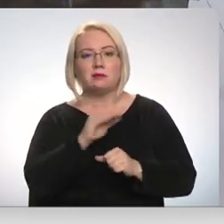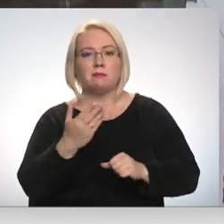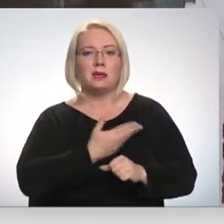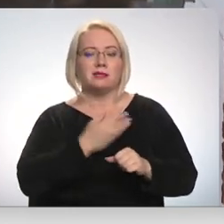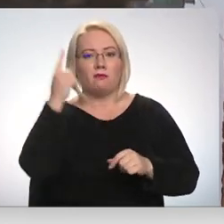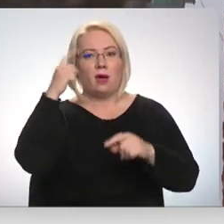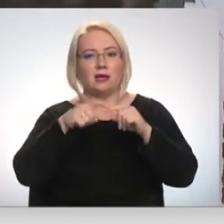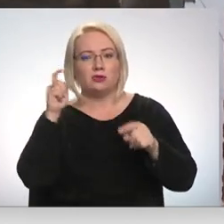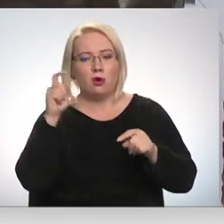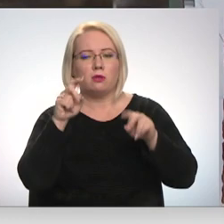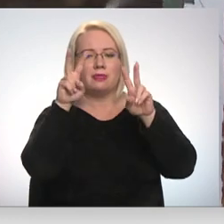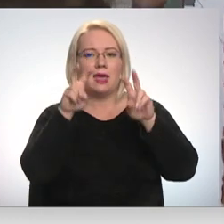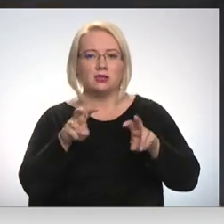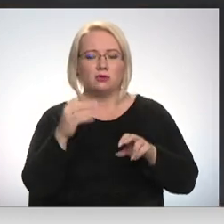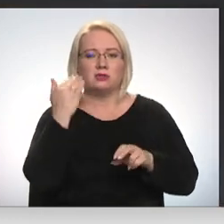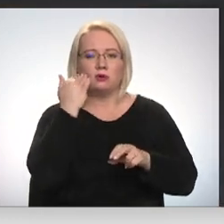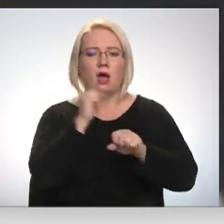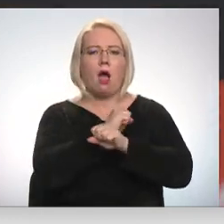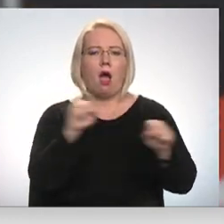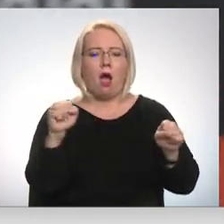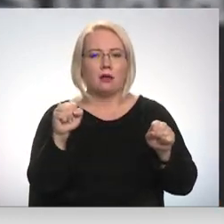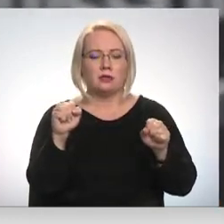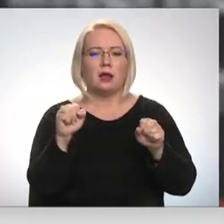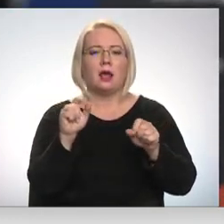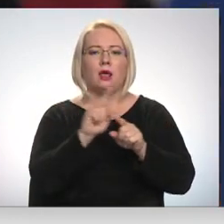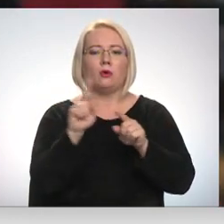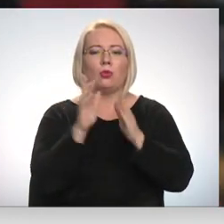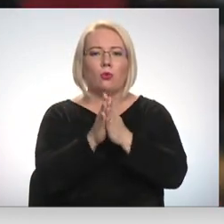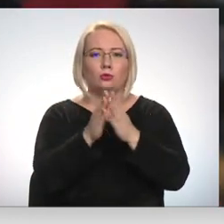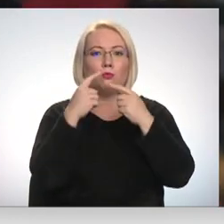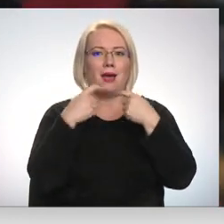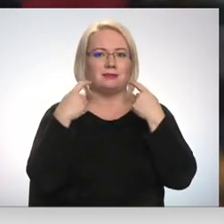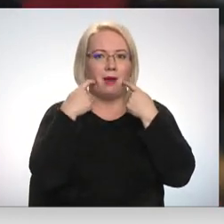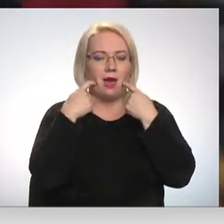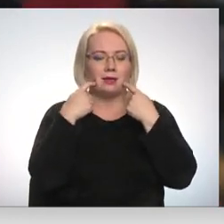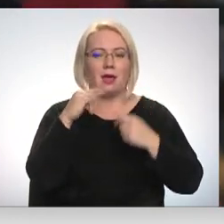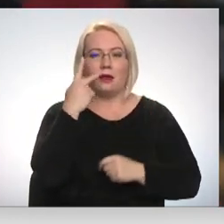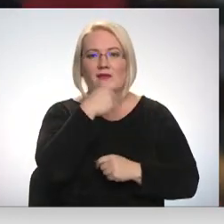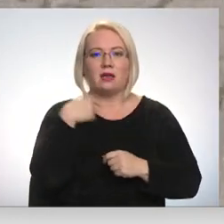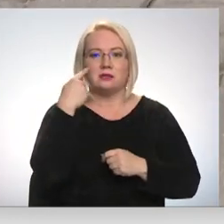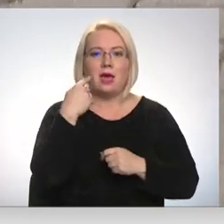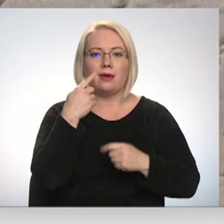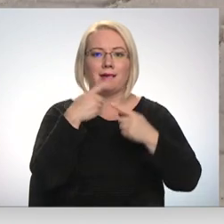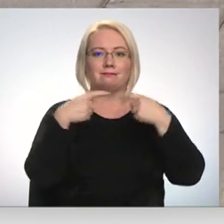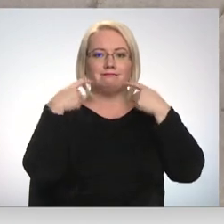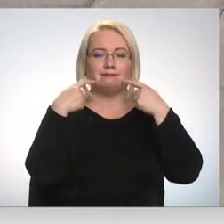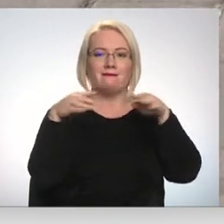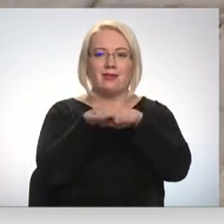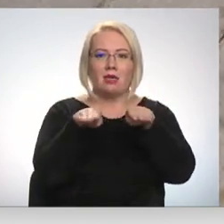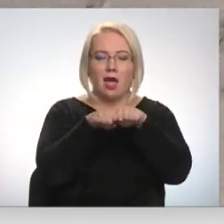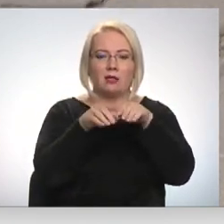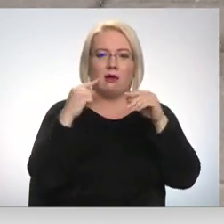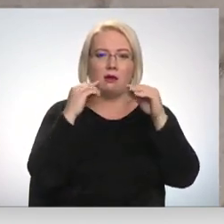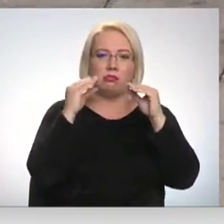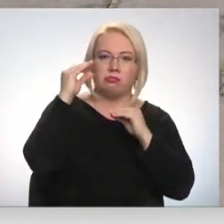insultu, tad veikt testu ar nosaukumu ātri. Lūdzu cilvēkam atsmaidīt. Novērtē, vai seja ir simetrisku un vai mēģinot smaidīt vienas sejas